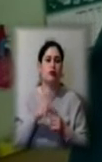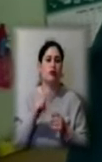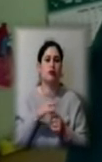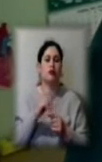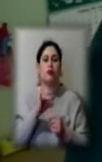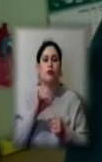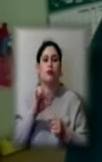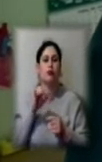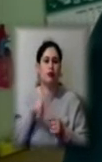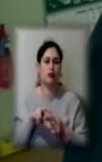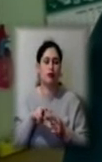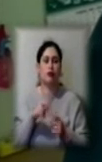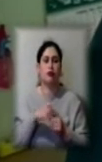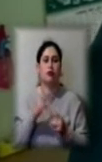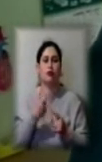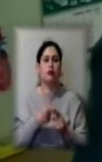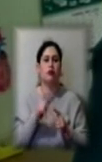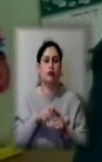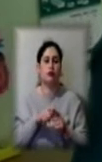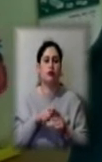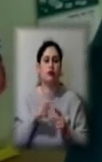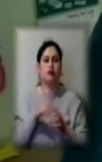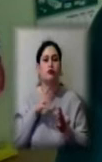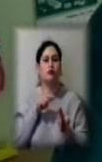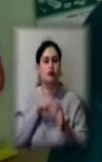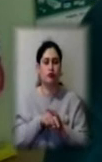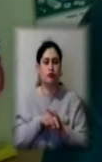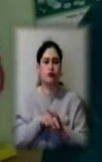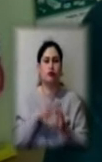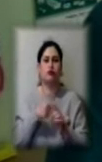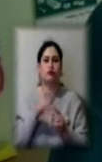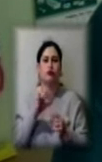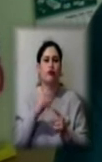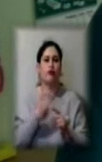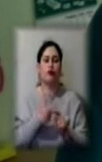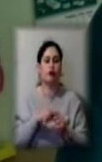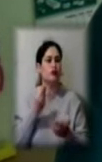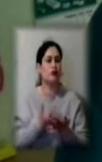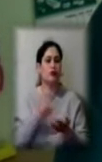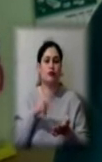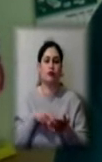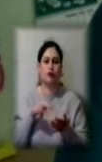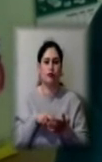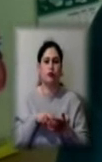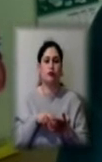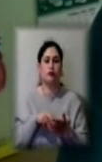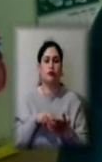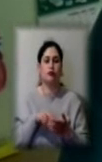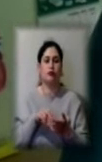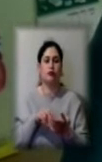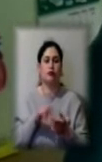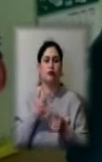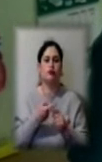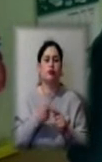на ці втручання, то вони досить дороговартісні і тому це